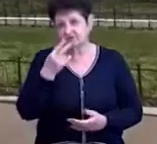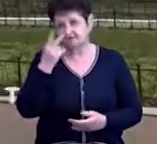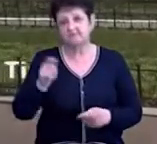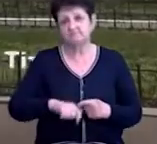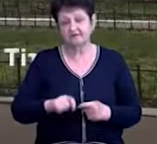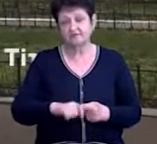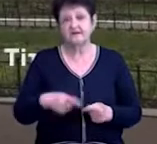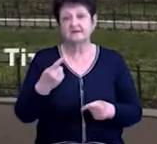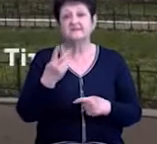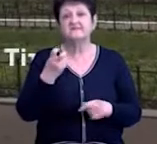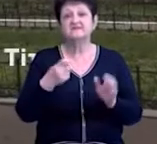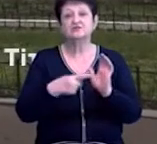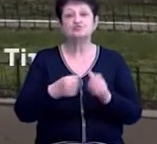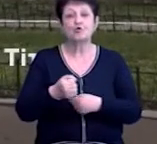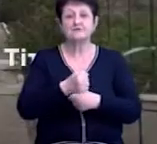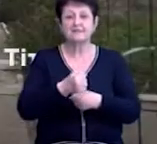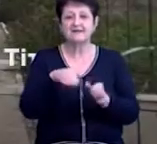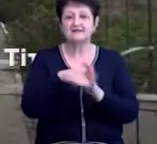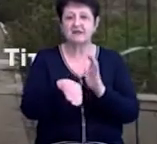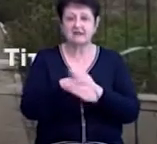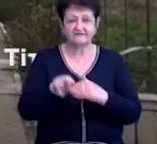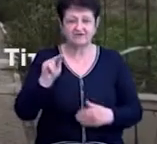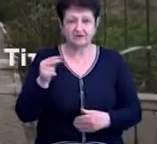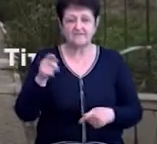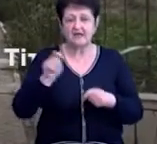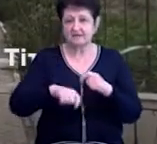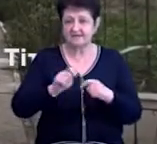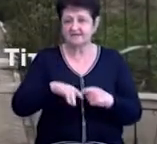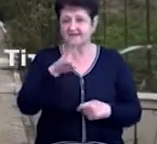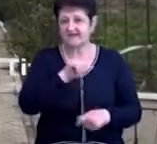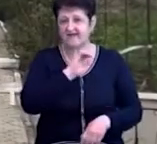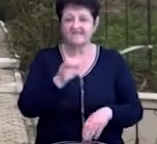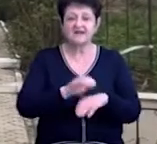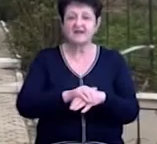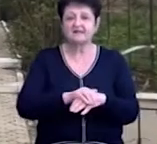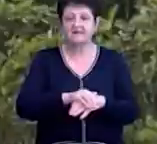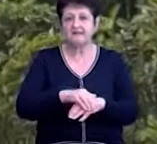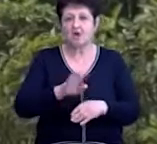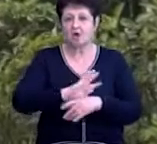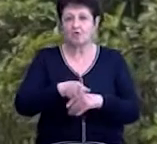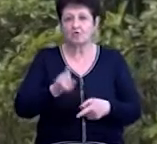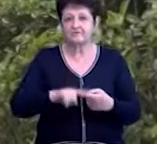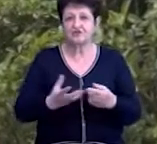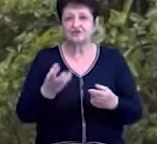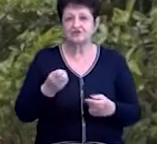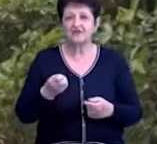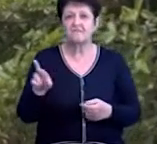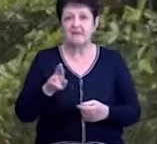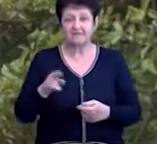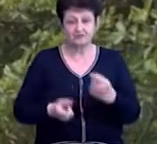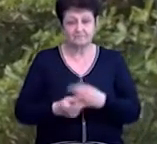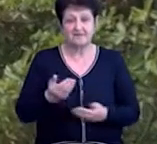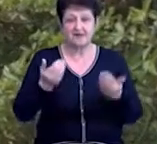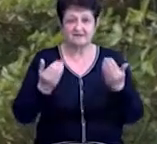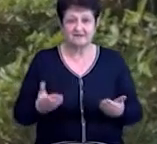Це 206-та аптека-склад у Чернігові. Експрес-тести на виявлення коронавірусу тут з'явилися ще у п'ятницю. Але